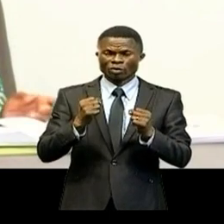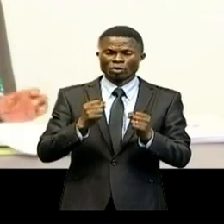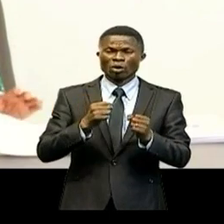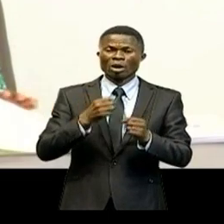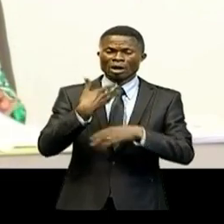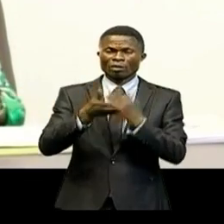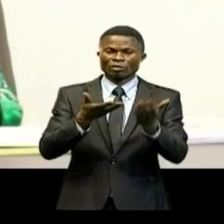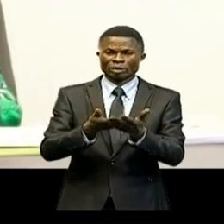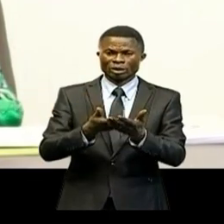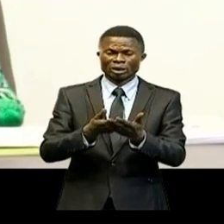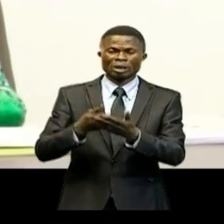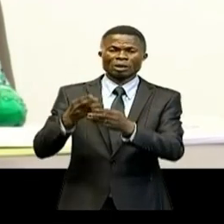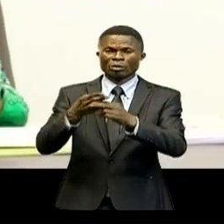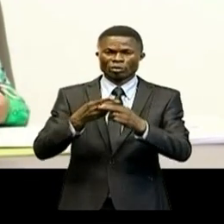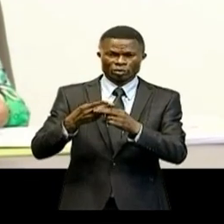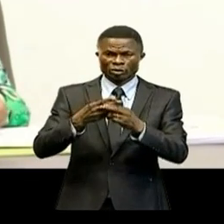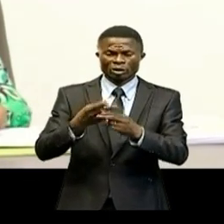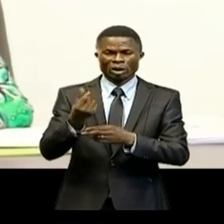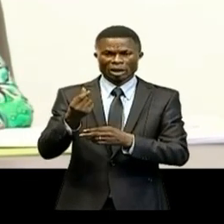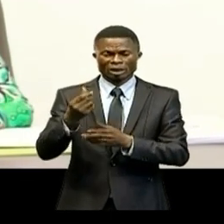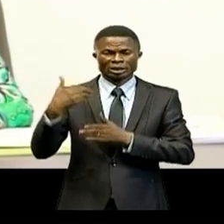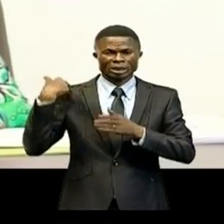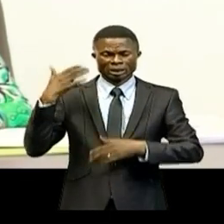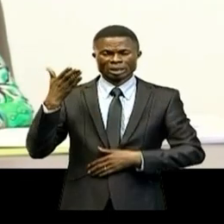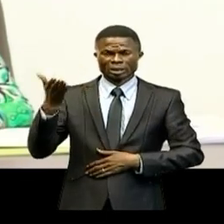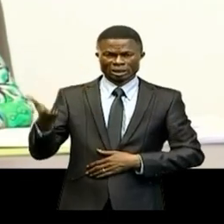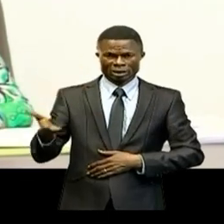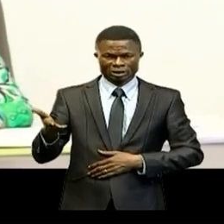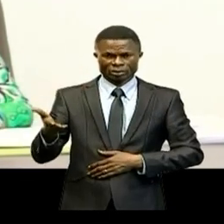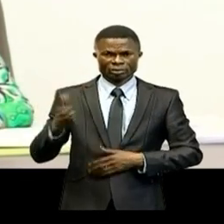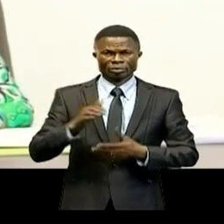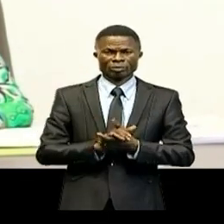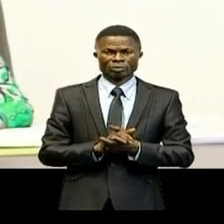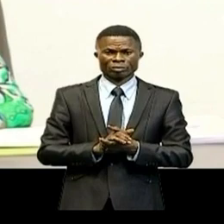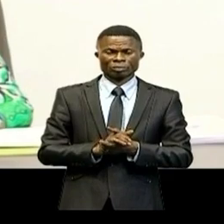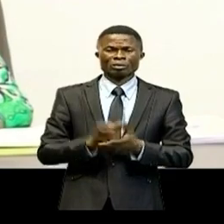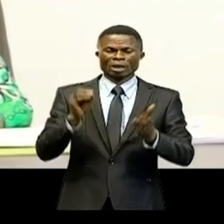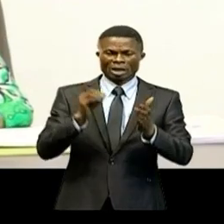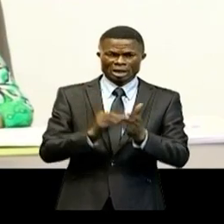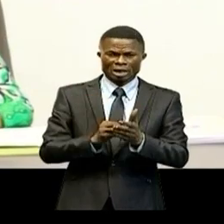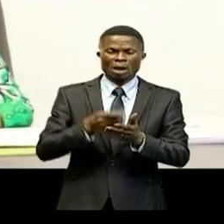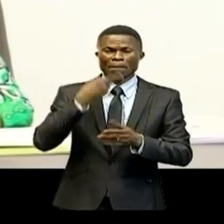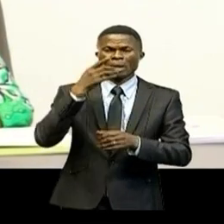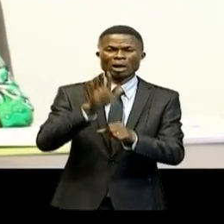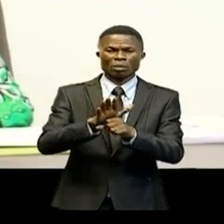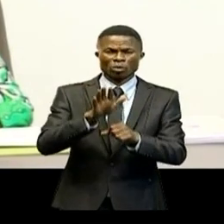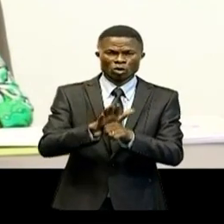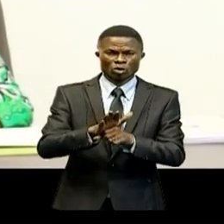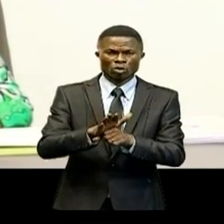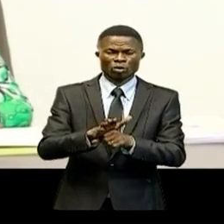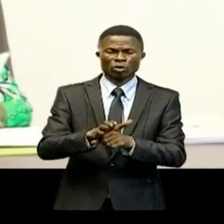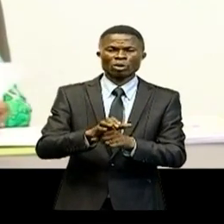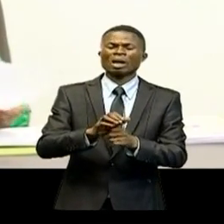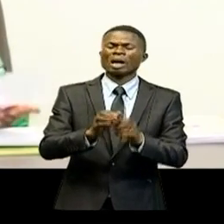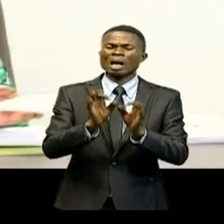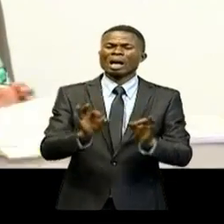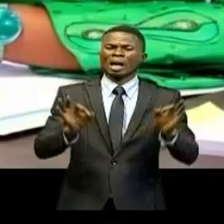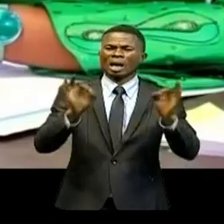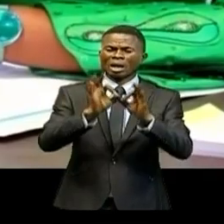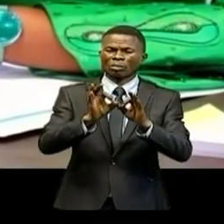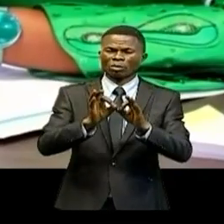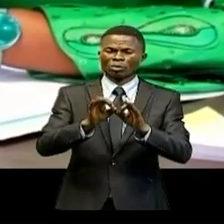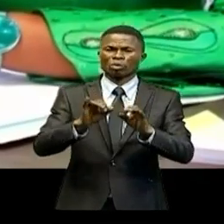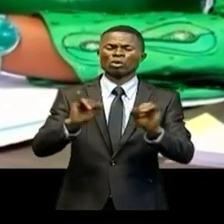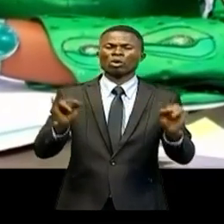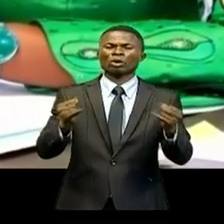pour sécuriser l'argent public. Il a néanmoins insisté sur la nécessité pour nos athlètes